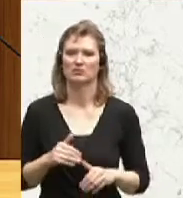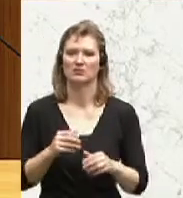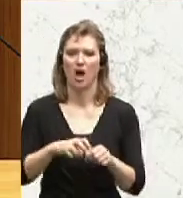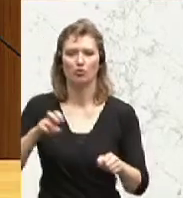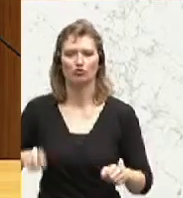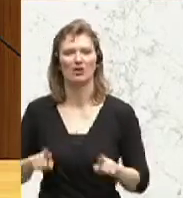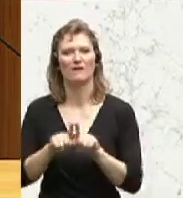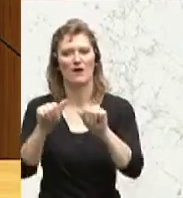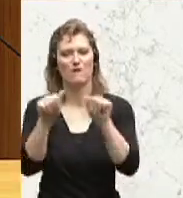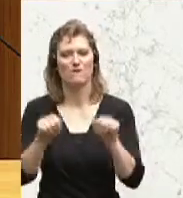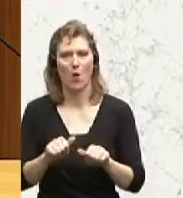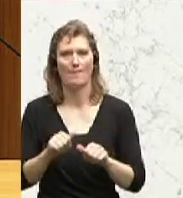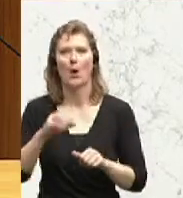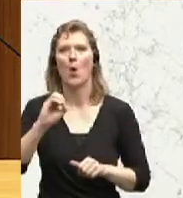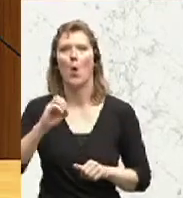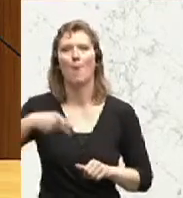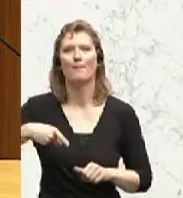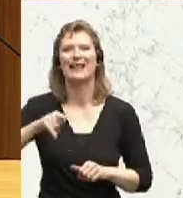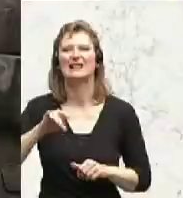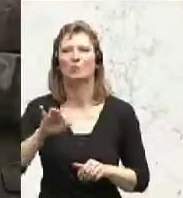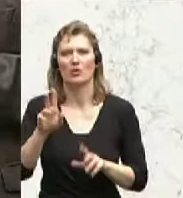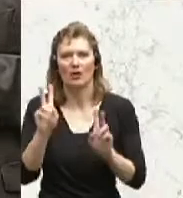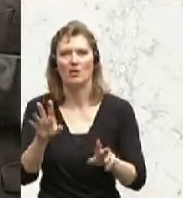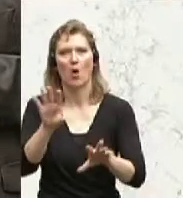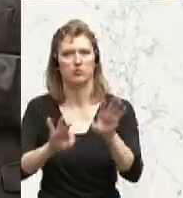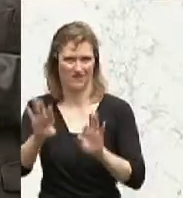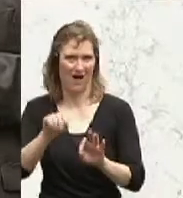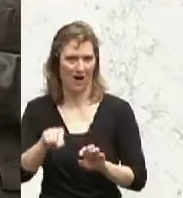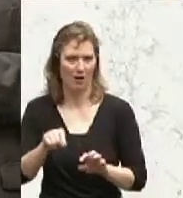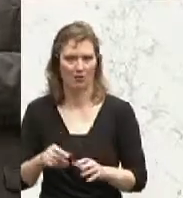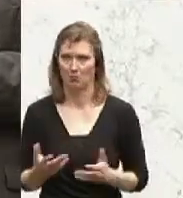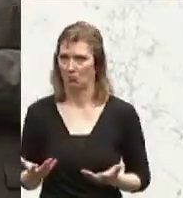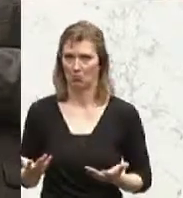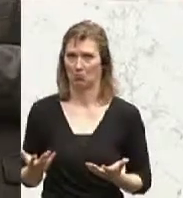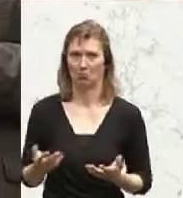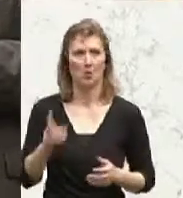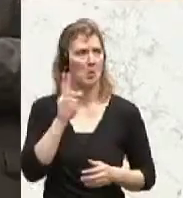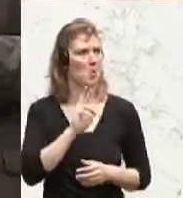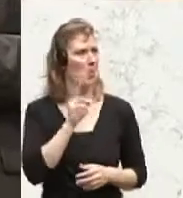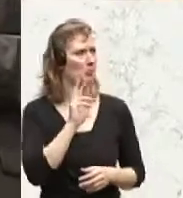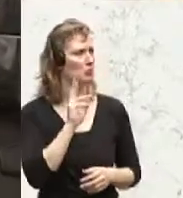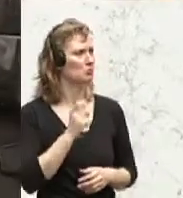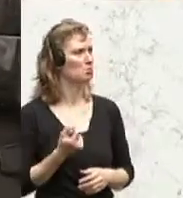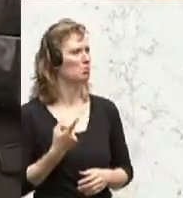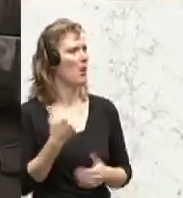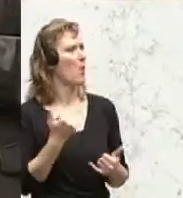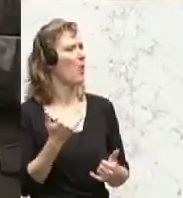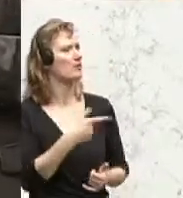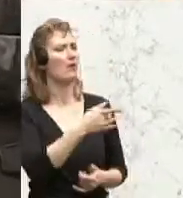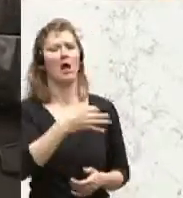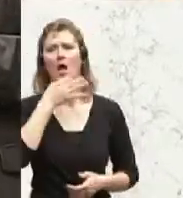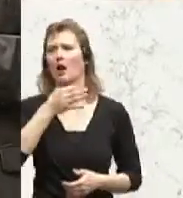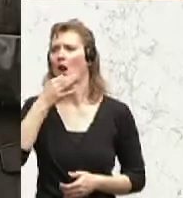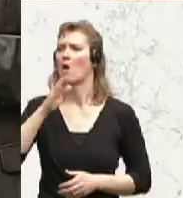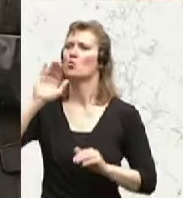einer Optierung möglich machen muss. Komischerweise haben alle diejenigen, die heute großartig die Luxuspension